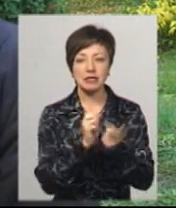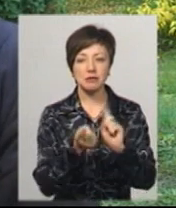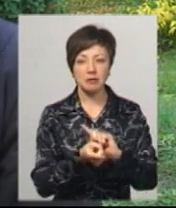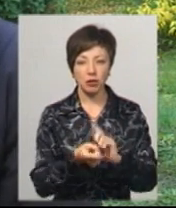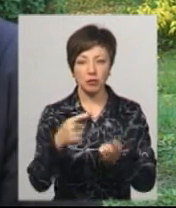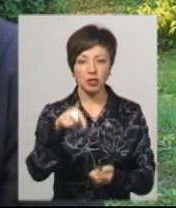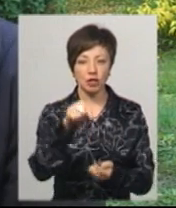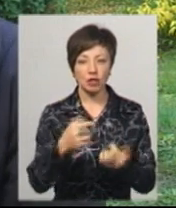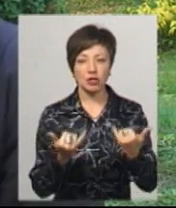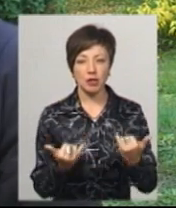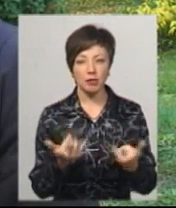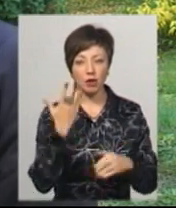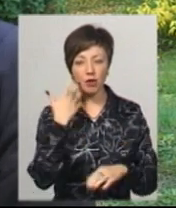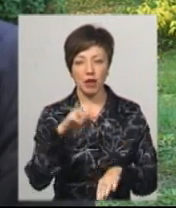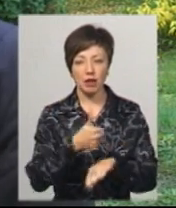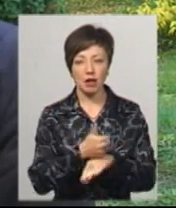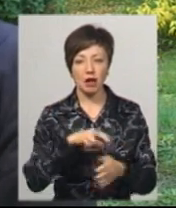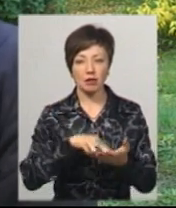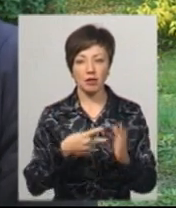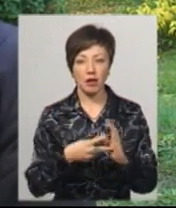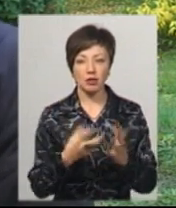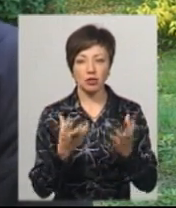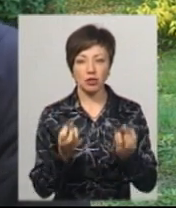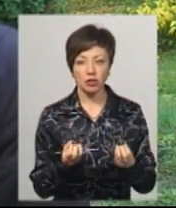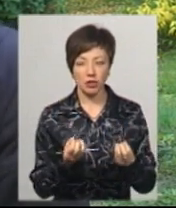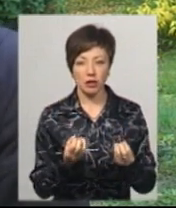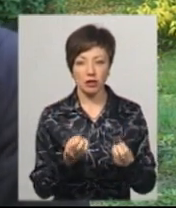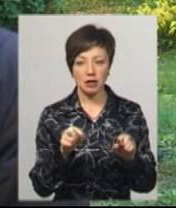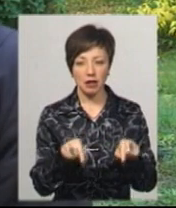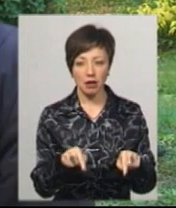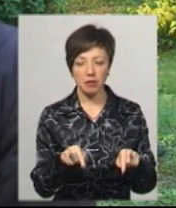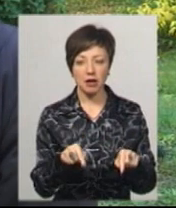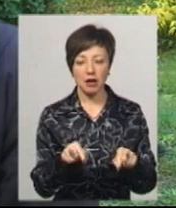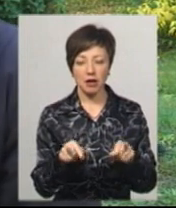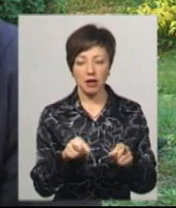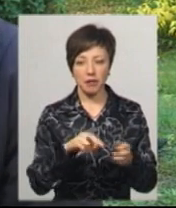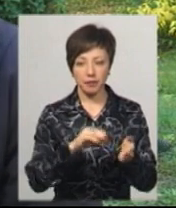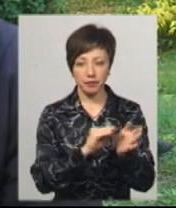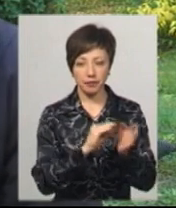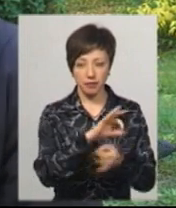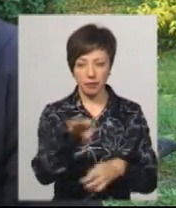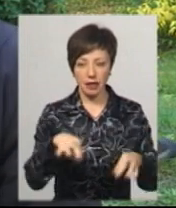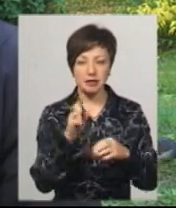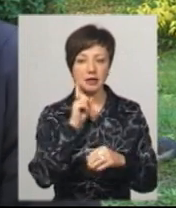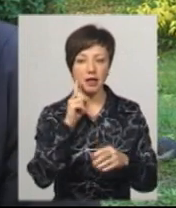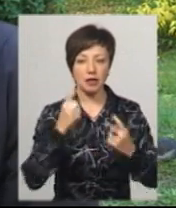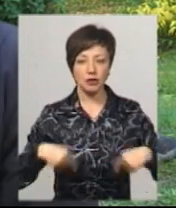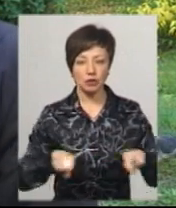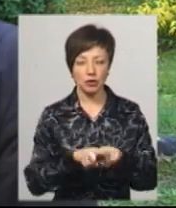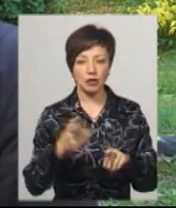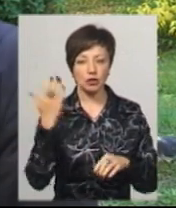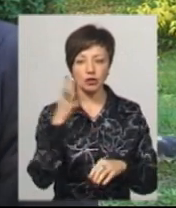призначення тепер, коли генеральний план ще гласить, що там зелена зона, в той час це було порушення